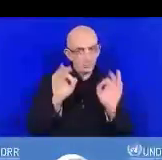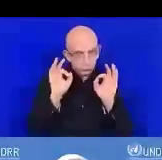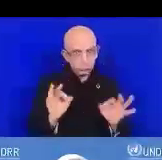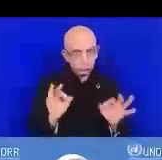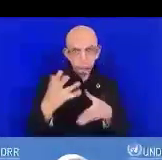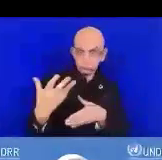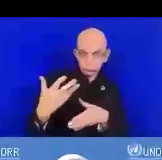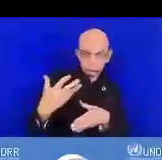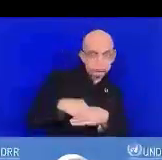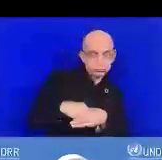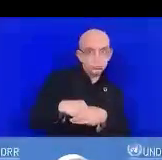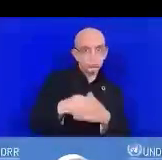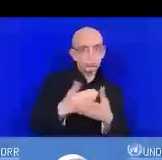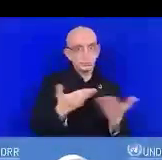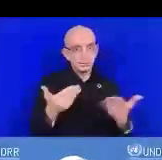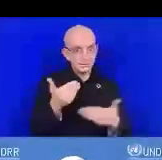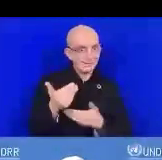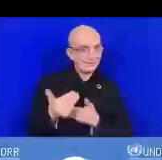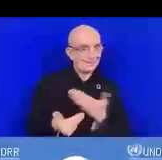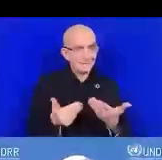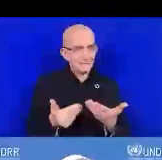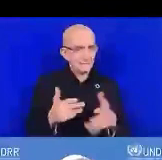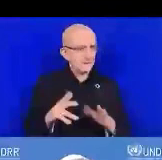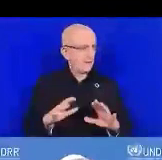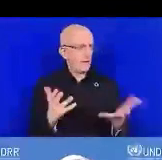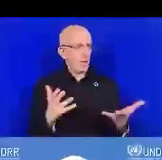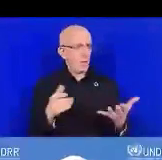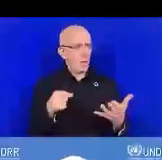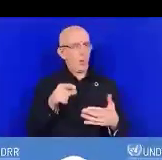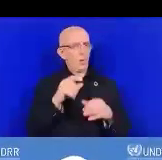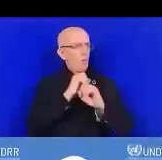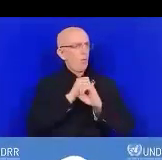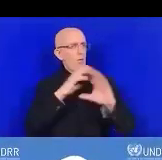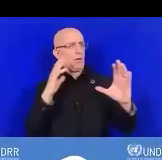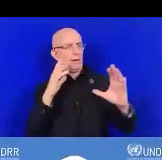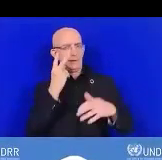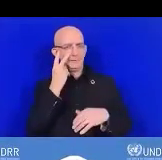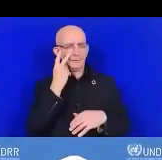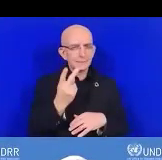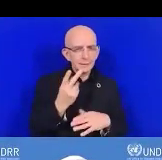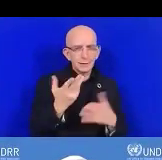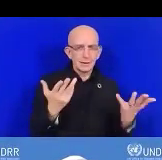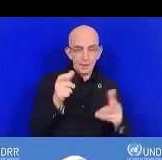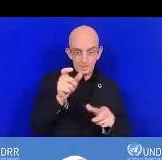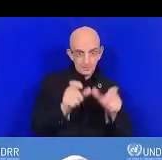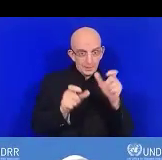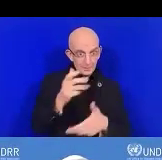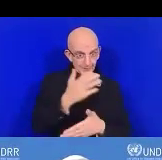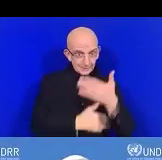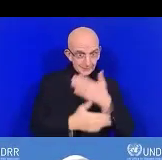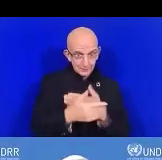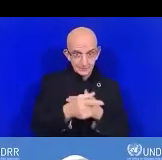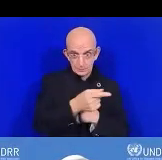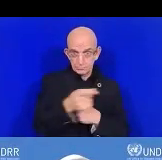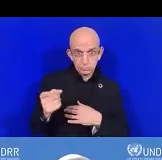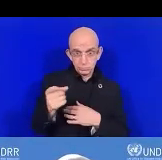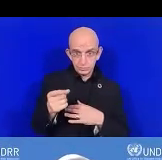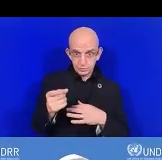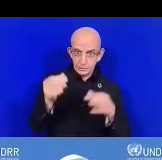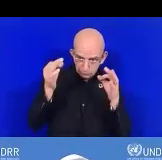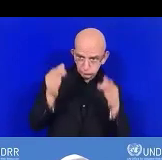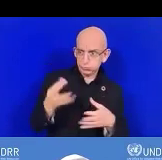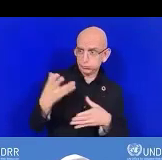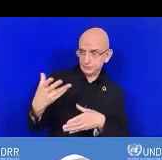Maintenant, il semble que les personnes handicapées devraient être en mesure